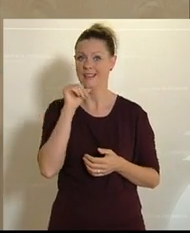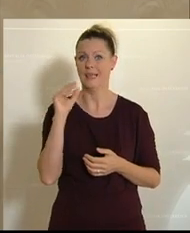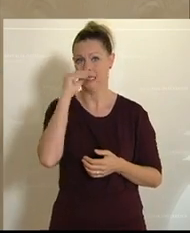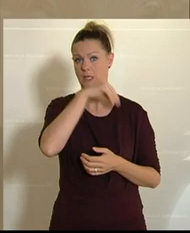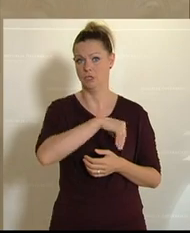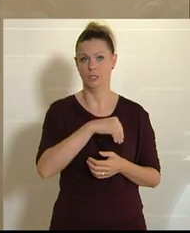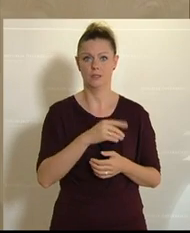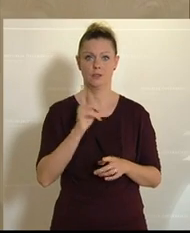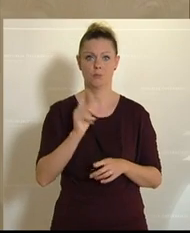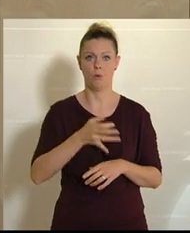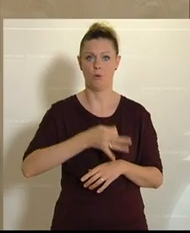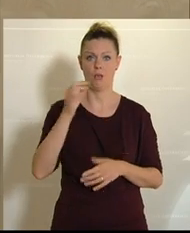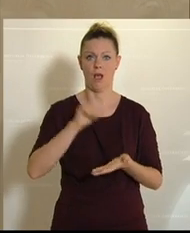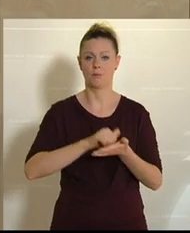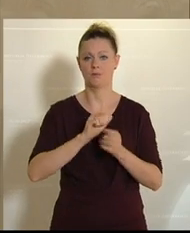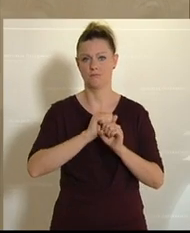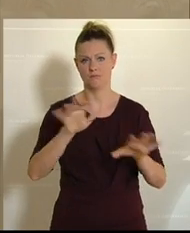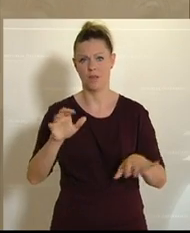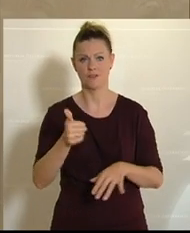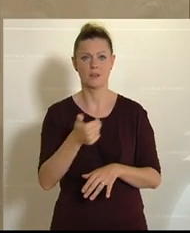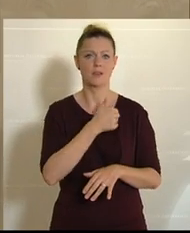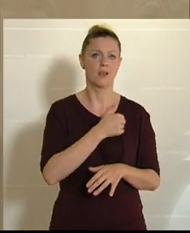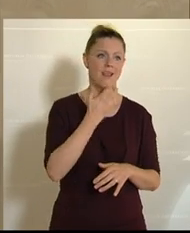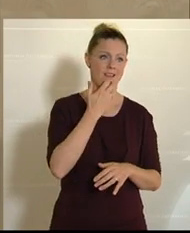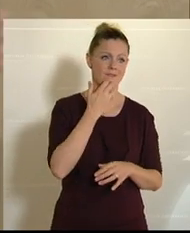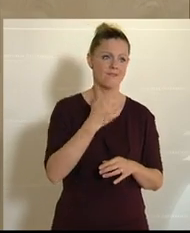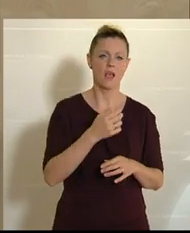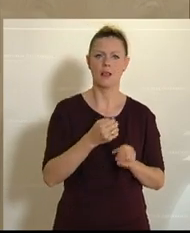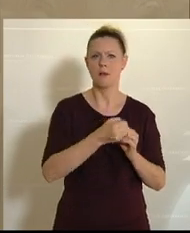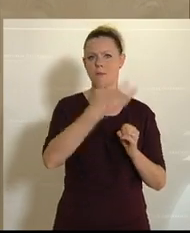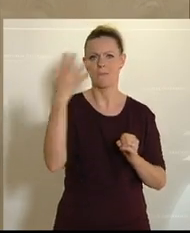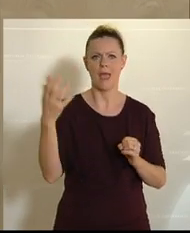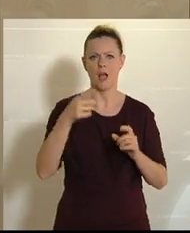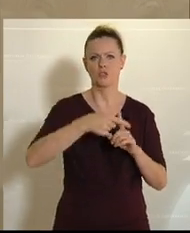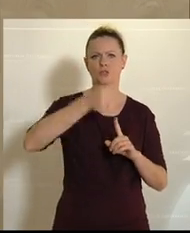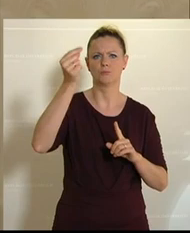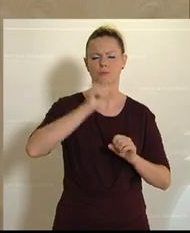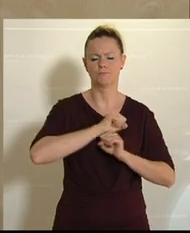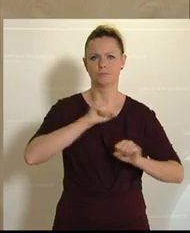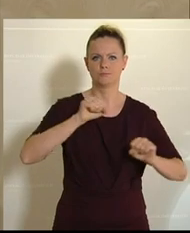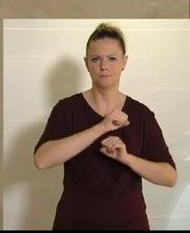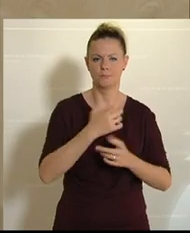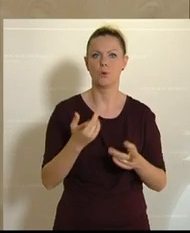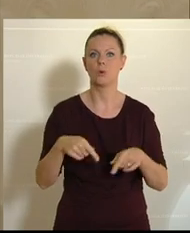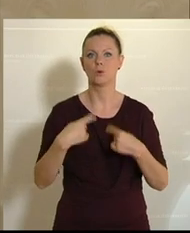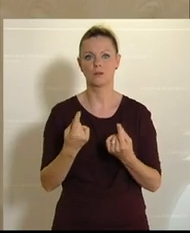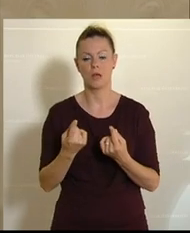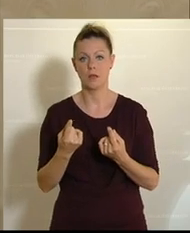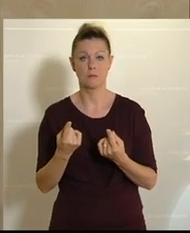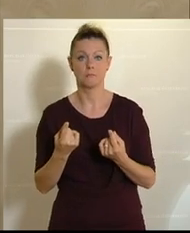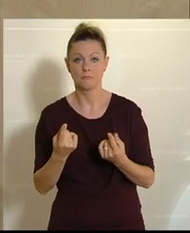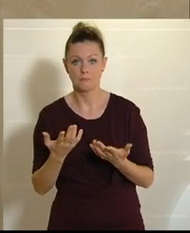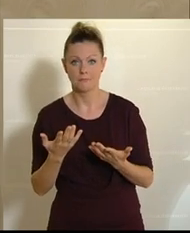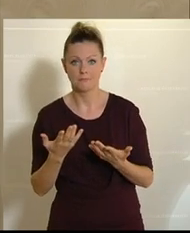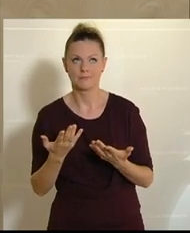-tauglich. Einmal will er einen Berggipfel in die Luft sprengen und dann schafft er es mit sehr, sehr,